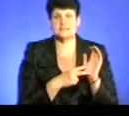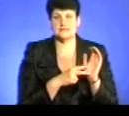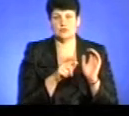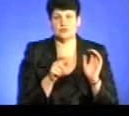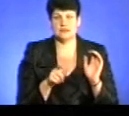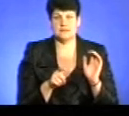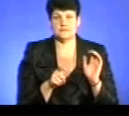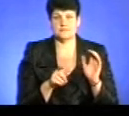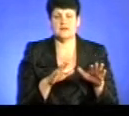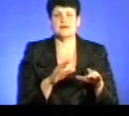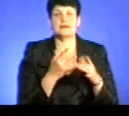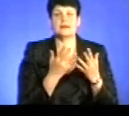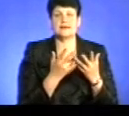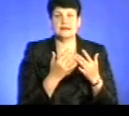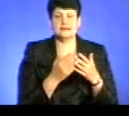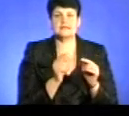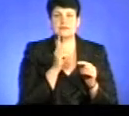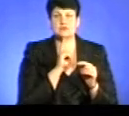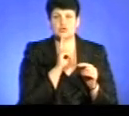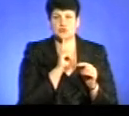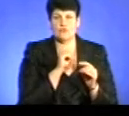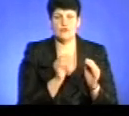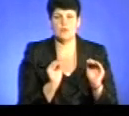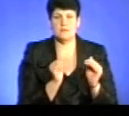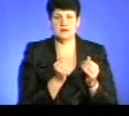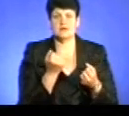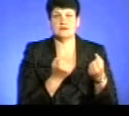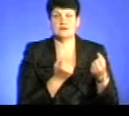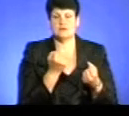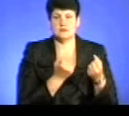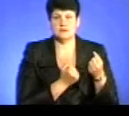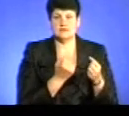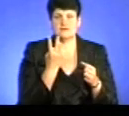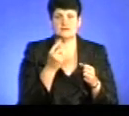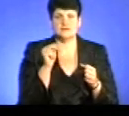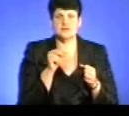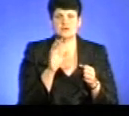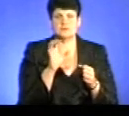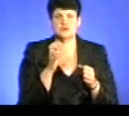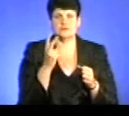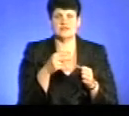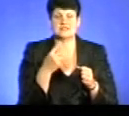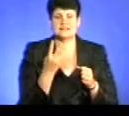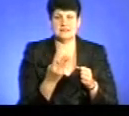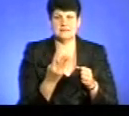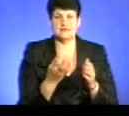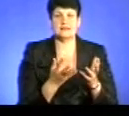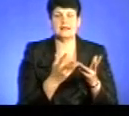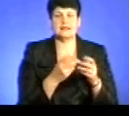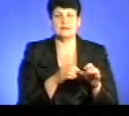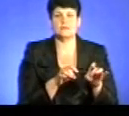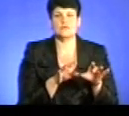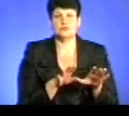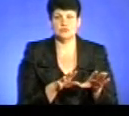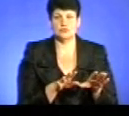винесених постанов про встановлення тимчасового обмеження у праві керування транспортними засобами – 2523. Кількість постанов